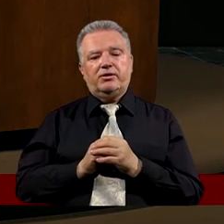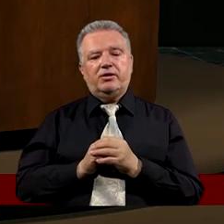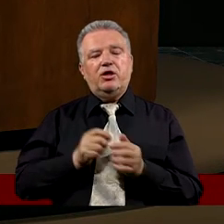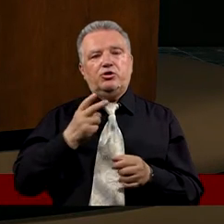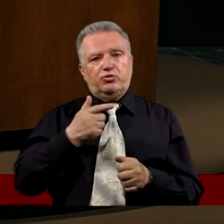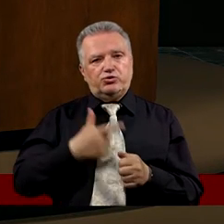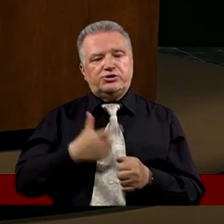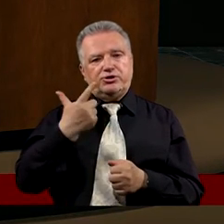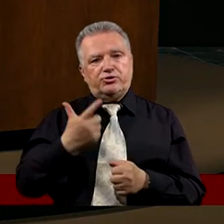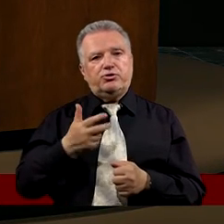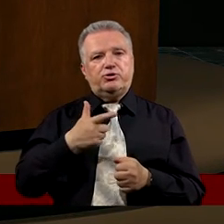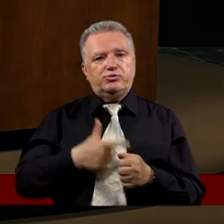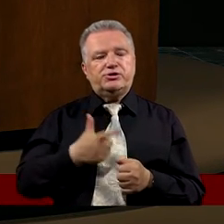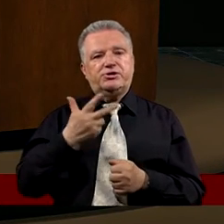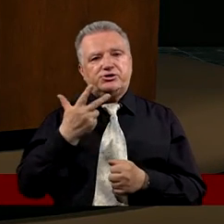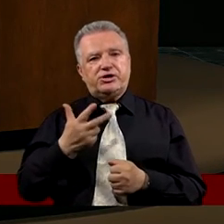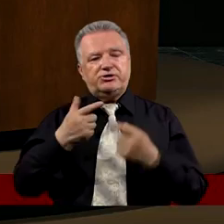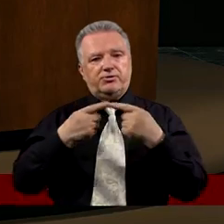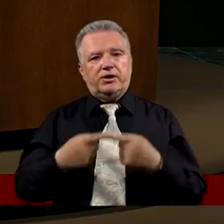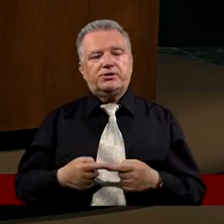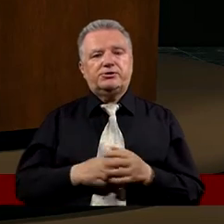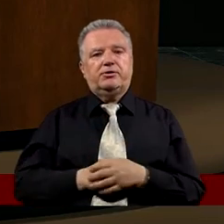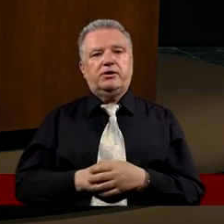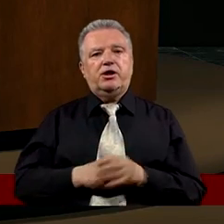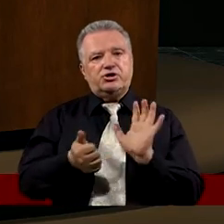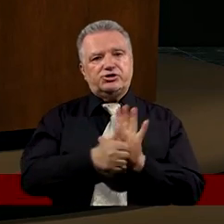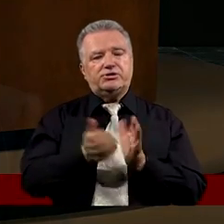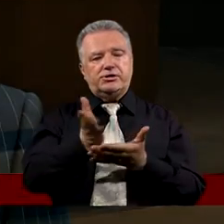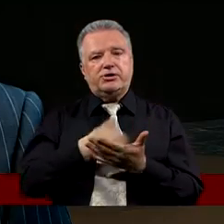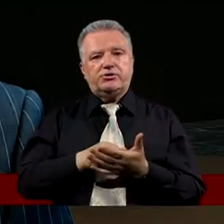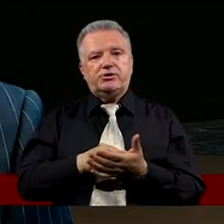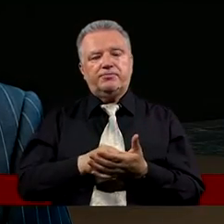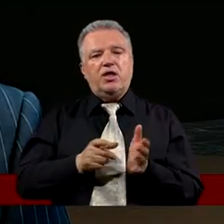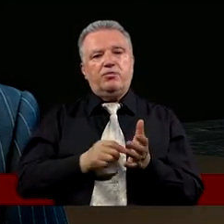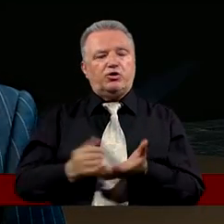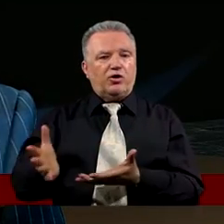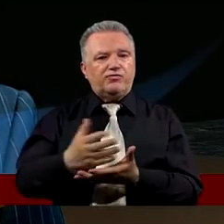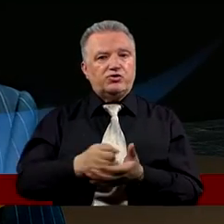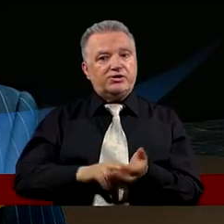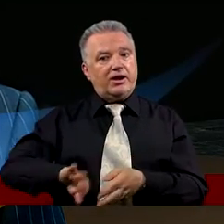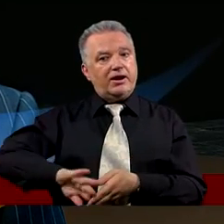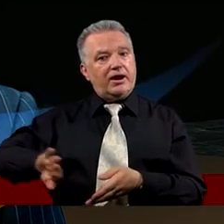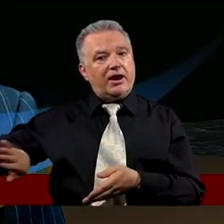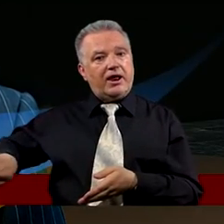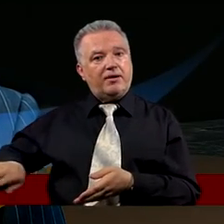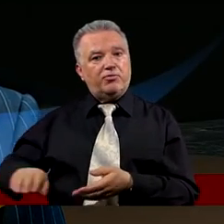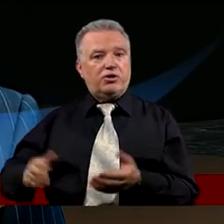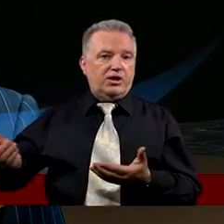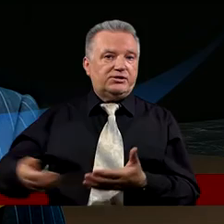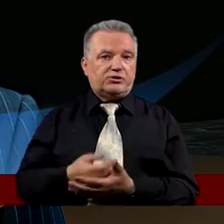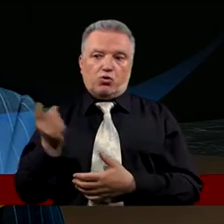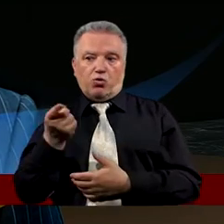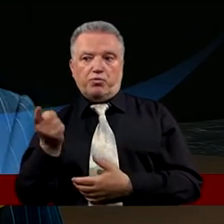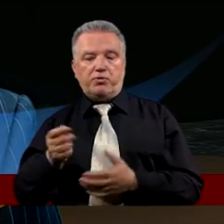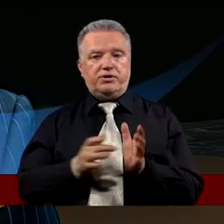i 23 werset XVI rozdział A Piotr wziąwszy go na stronę Począł go